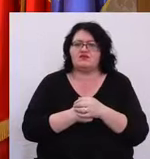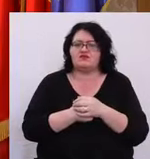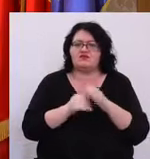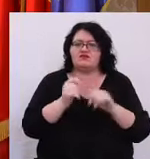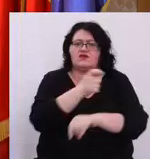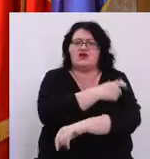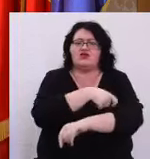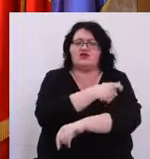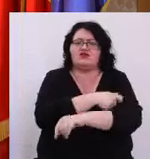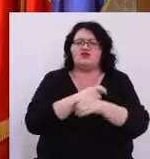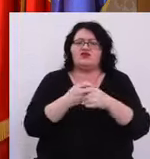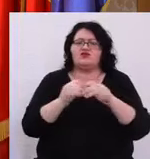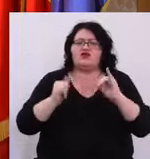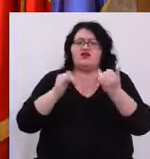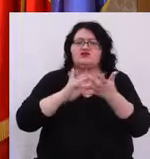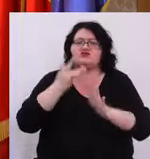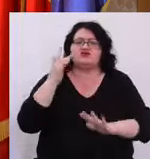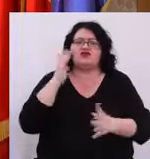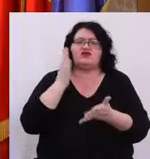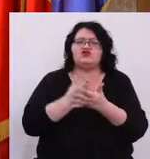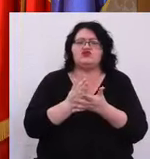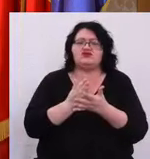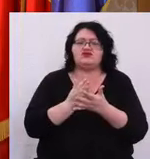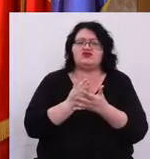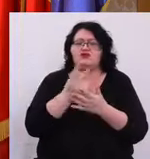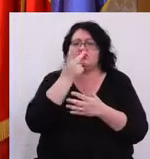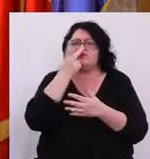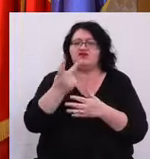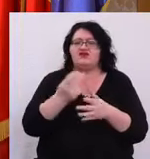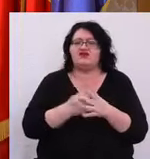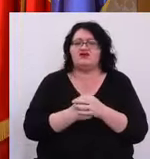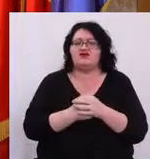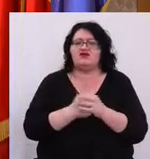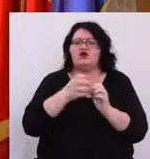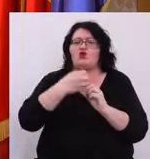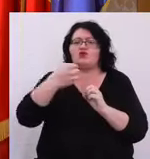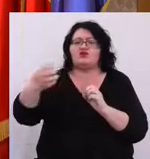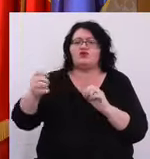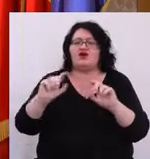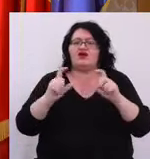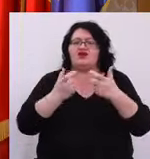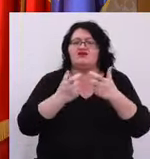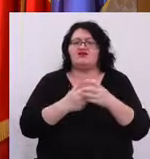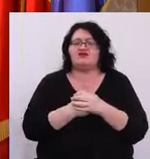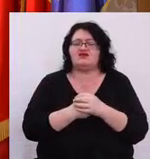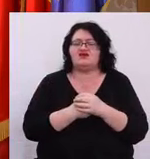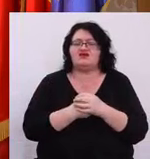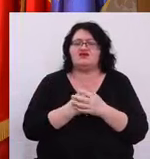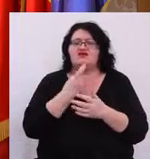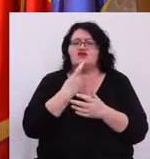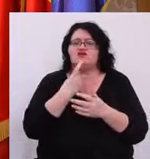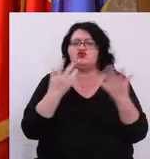Urgență Urmează să luați o decizie privind continuarea carantinării Timișoarei Și care va fi